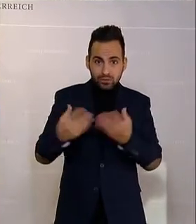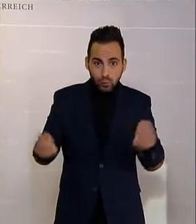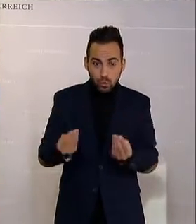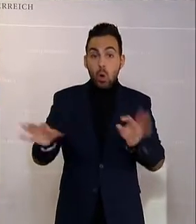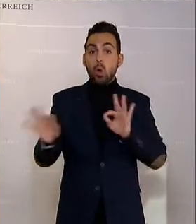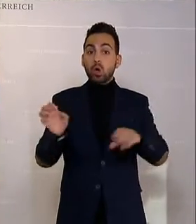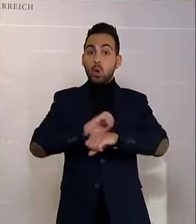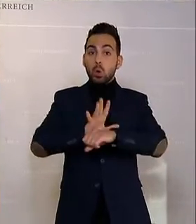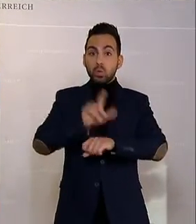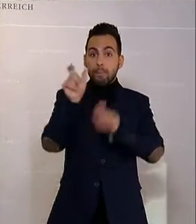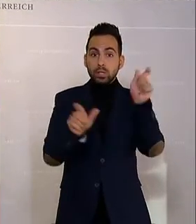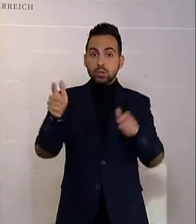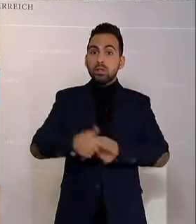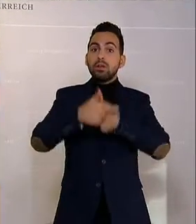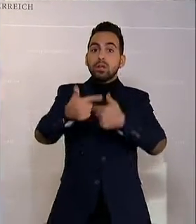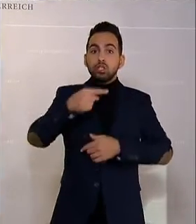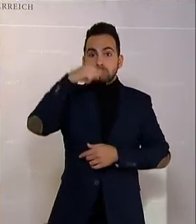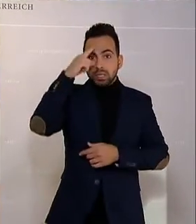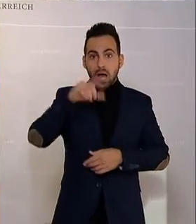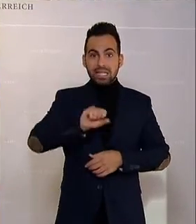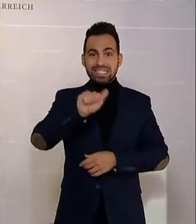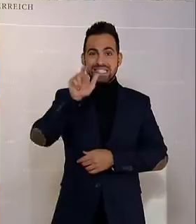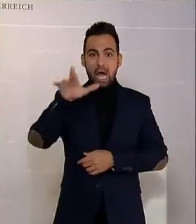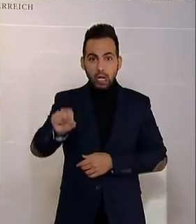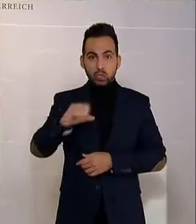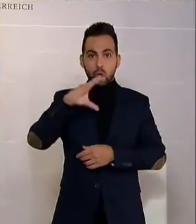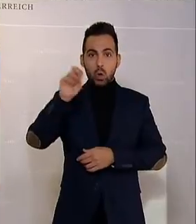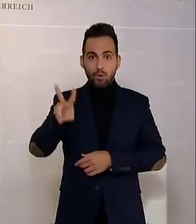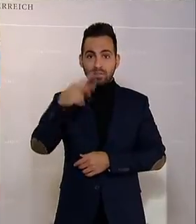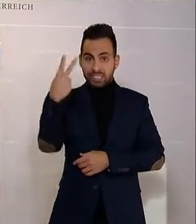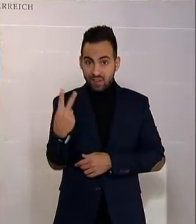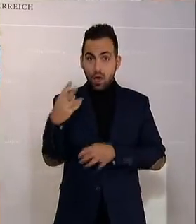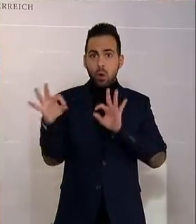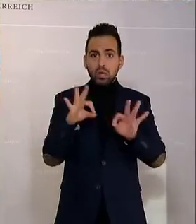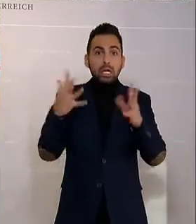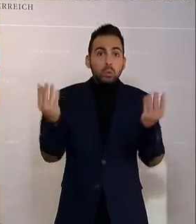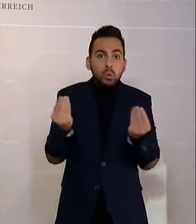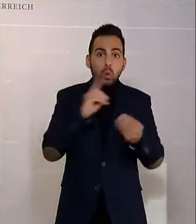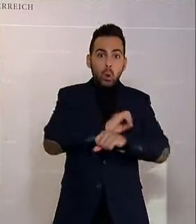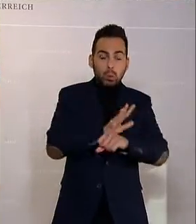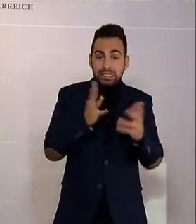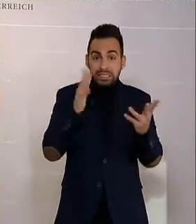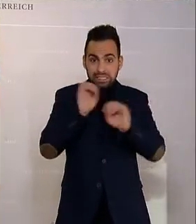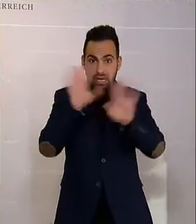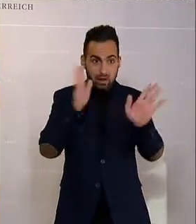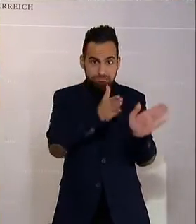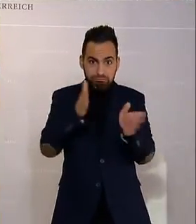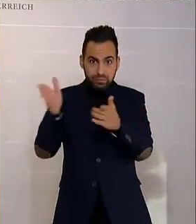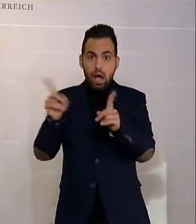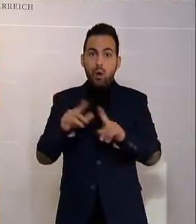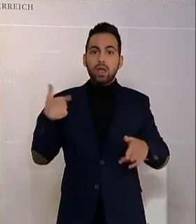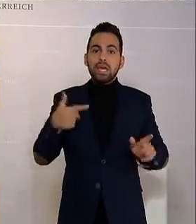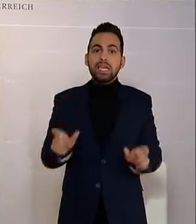-Patienten im Spital nur SARS-CoV-2-positiv sind oder tatsächliche Covid-19-Patienten sind. Wir wissen auch nicht, wie groß die